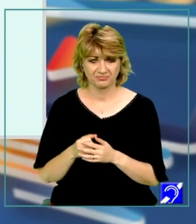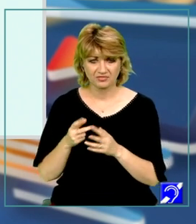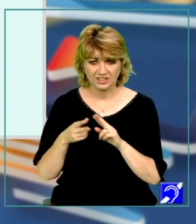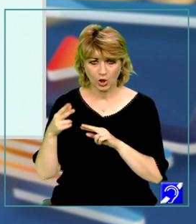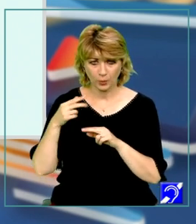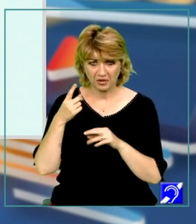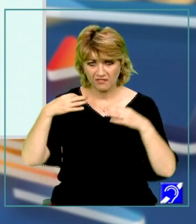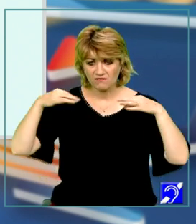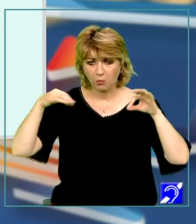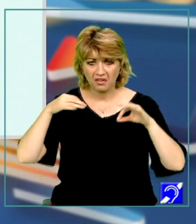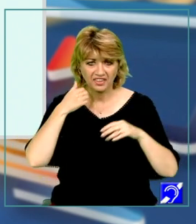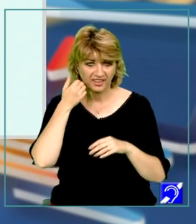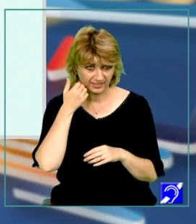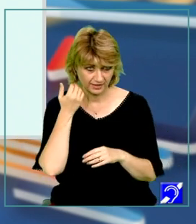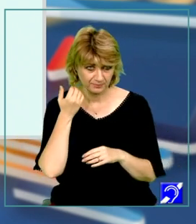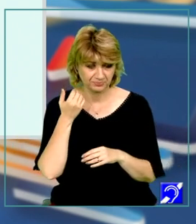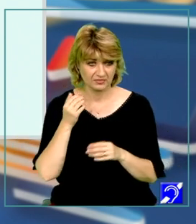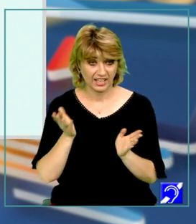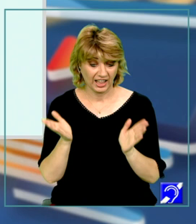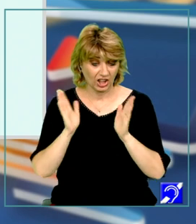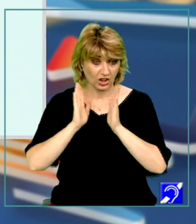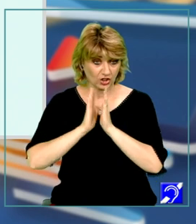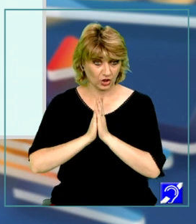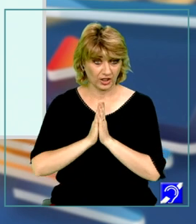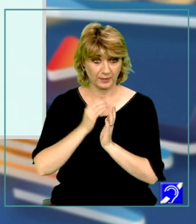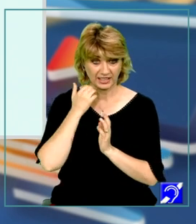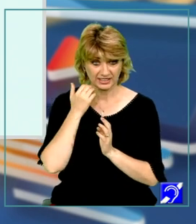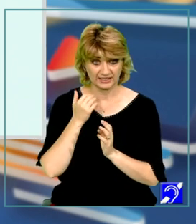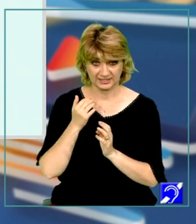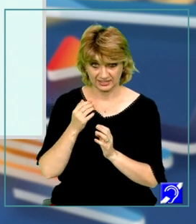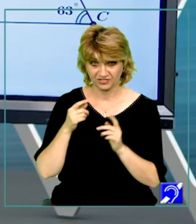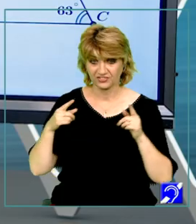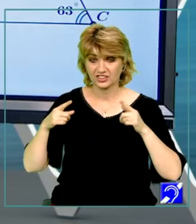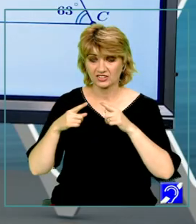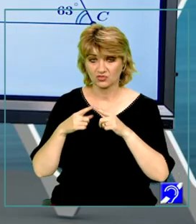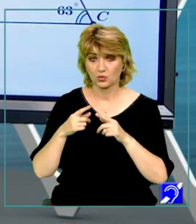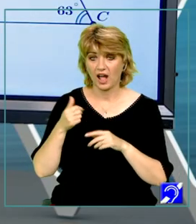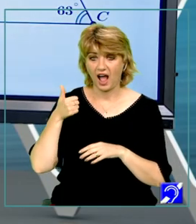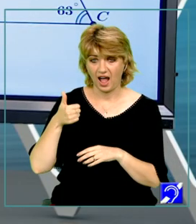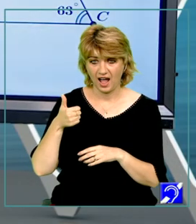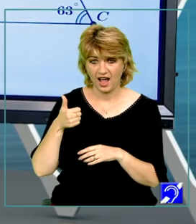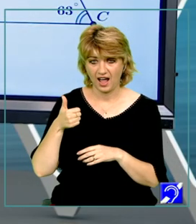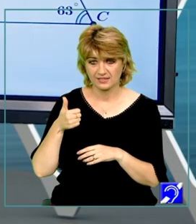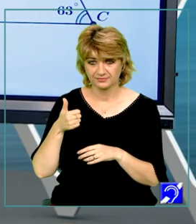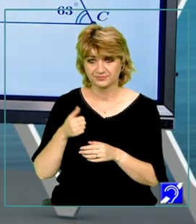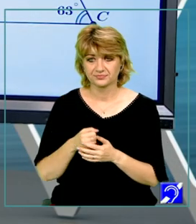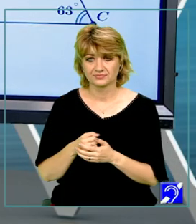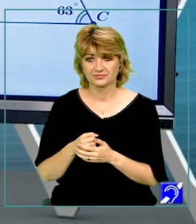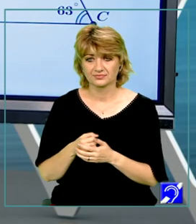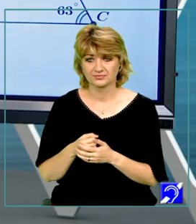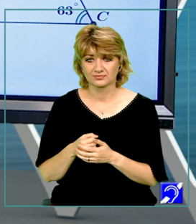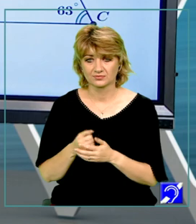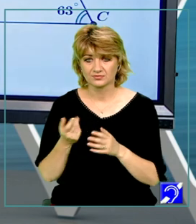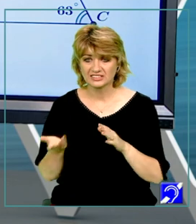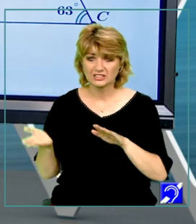foaie de hârtie. Îndoim hârtia astfel încât vârful A să